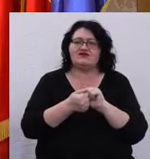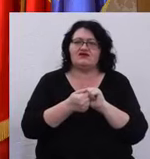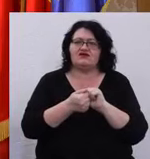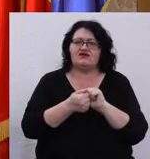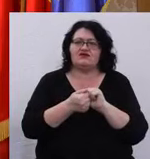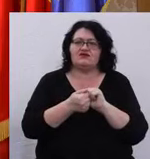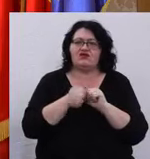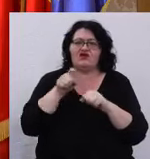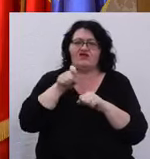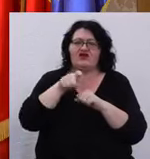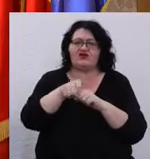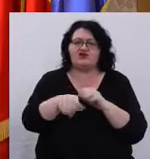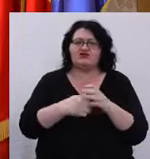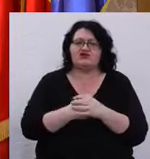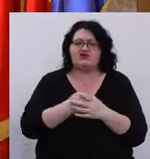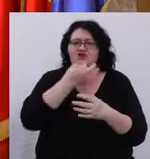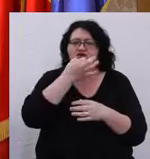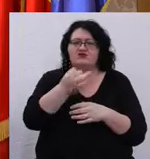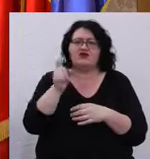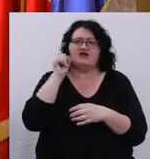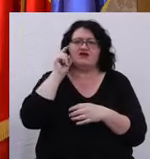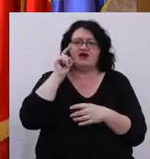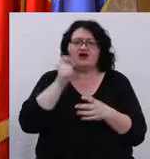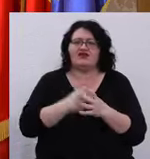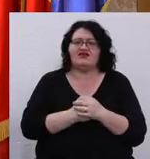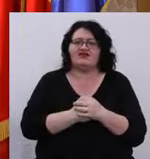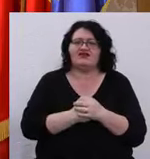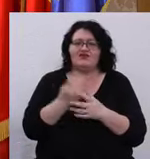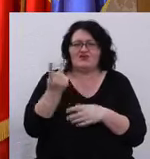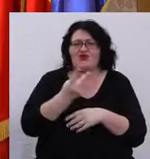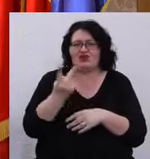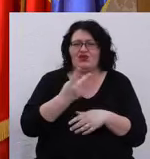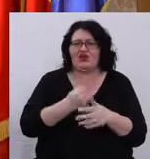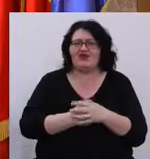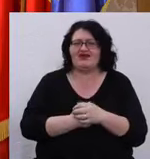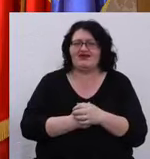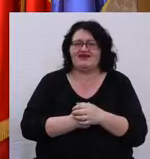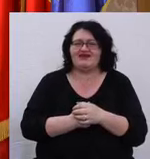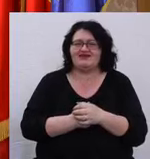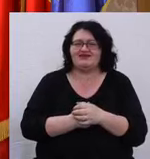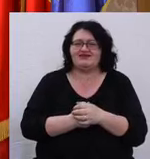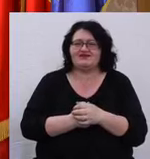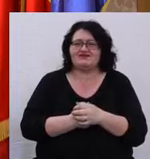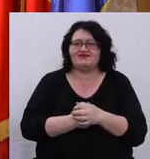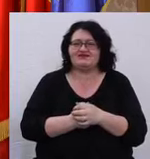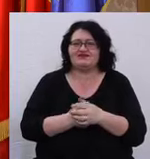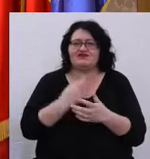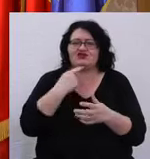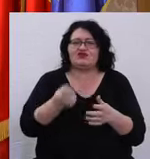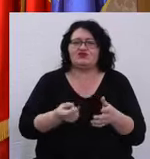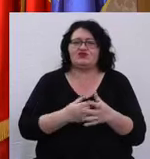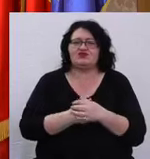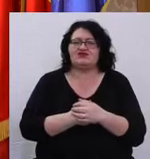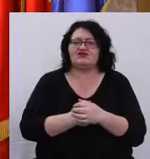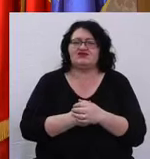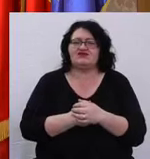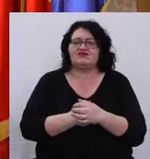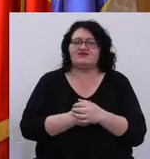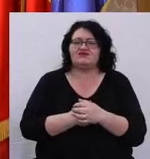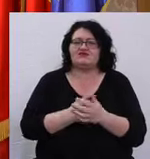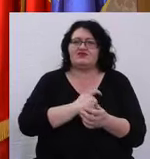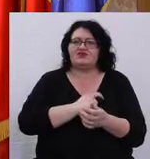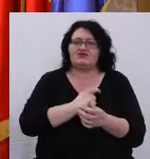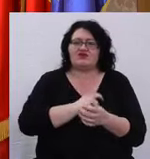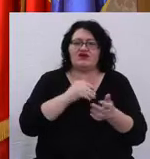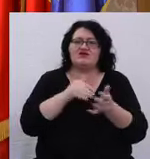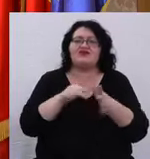Și i-am răspuns că cred în amândoi. Și mi-a spus că nu